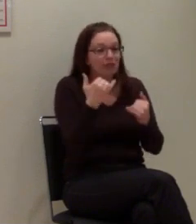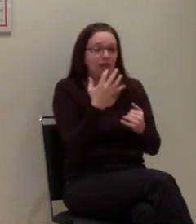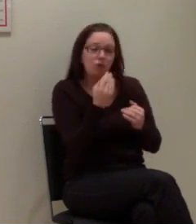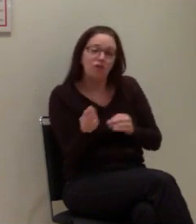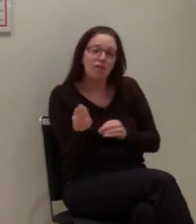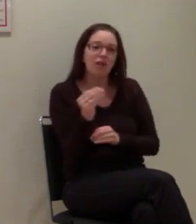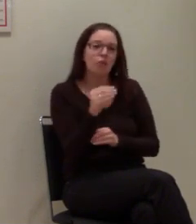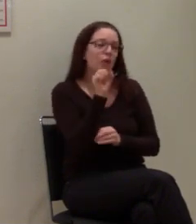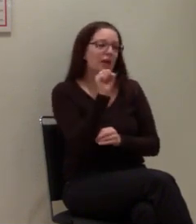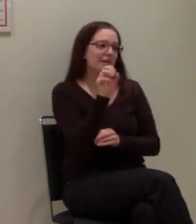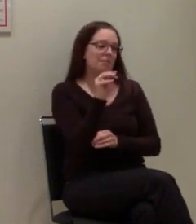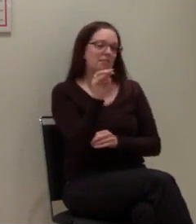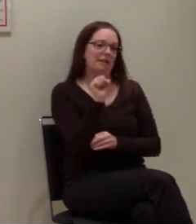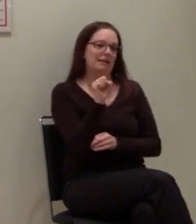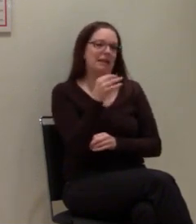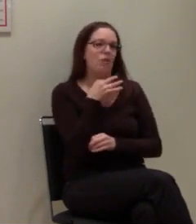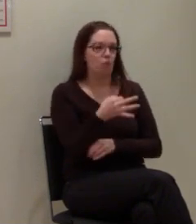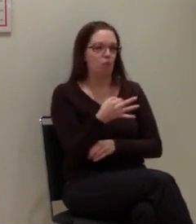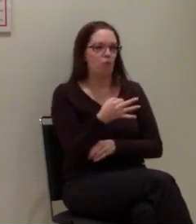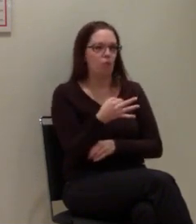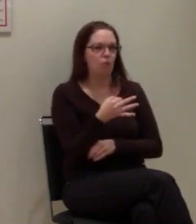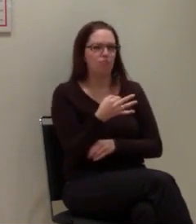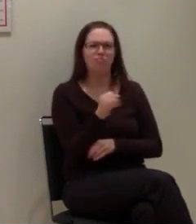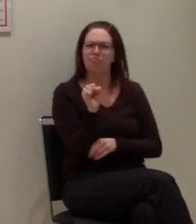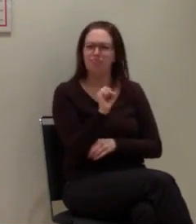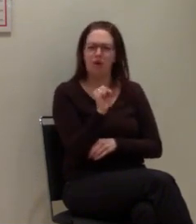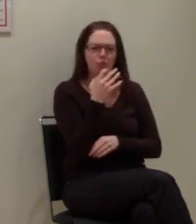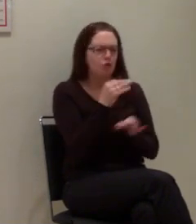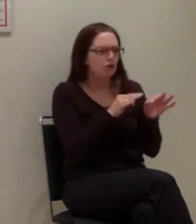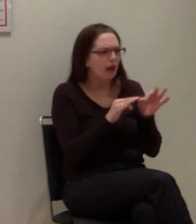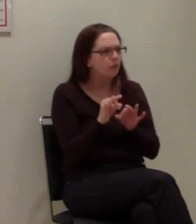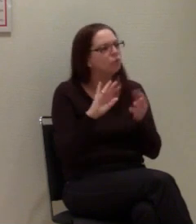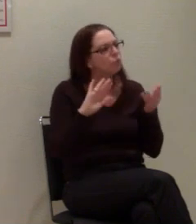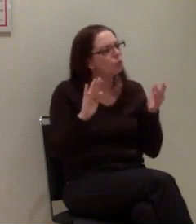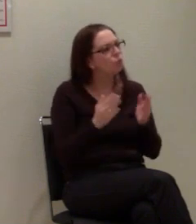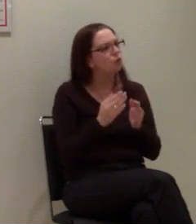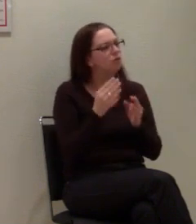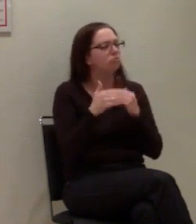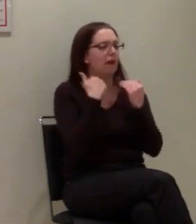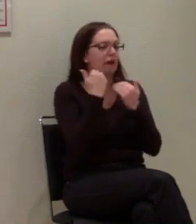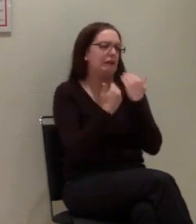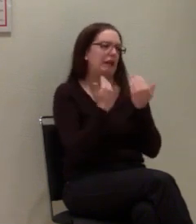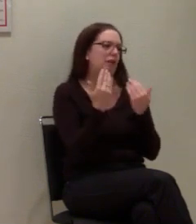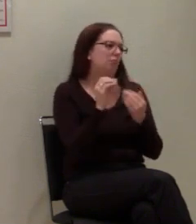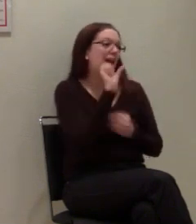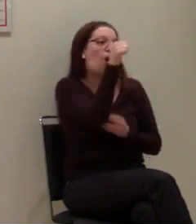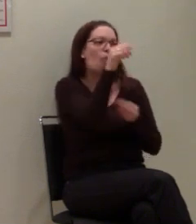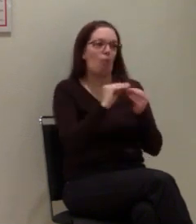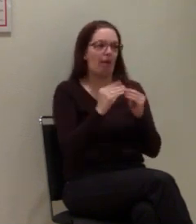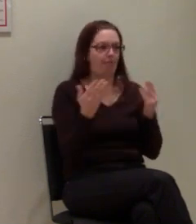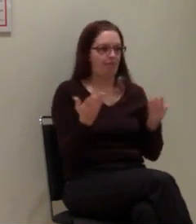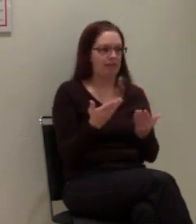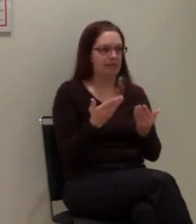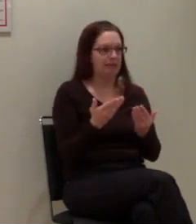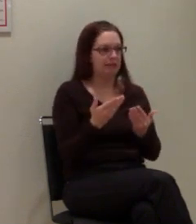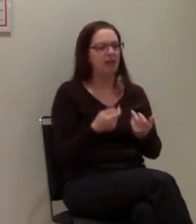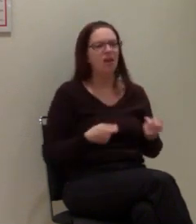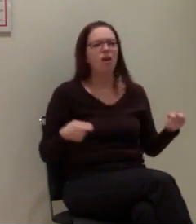eingehen, was eigentlich unser Hauptproblem ist. Das Hauptproblem ist, dass das Verständnis der Regierung darin liegt, dass